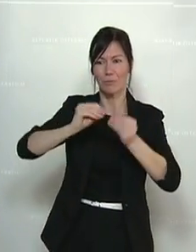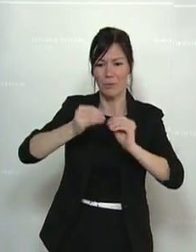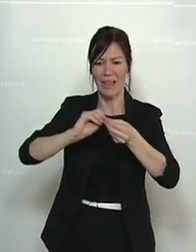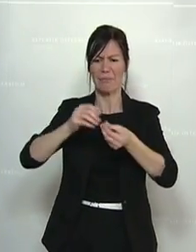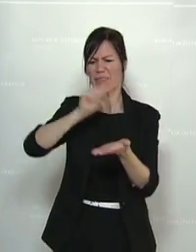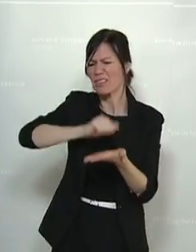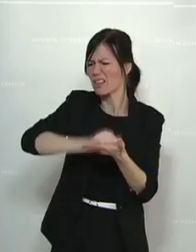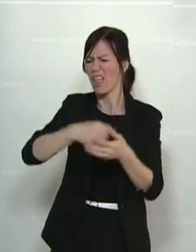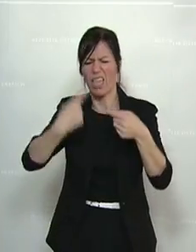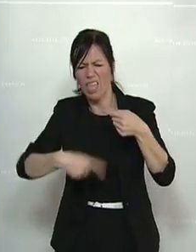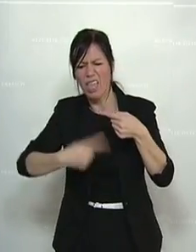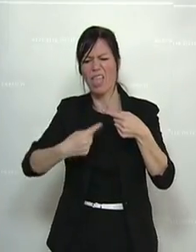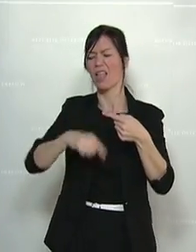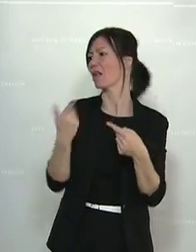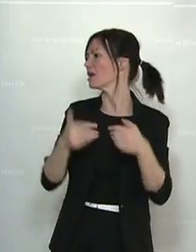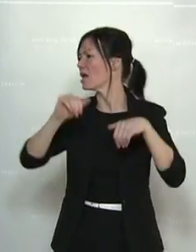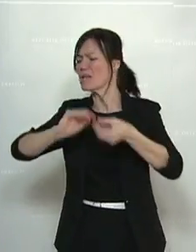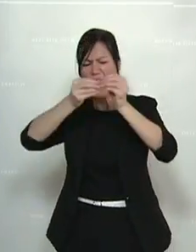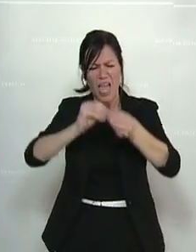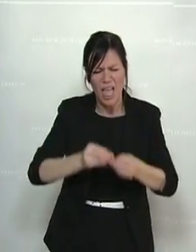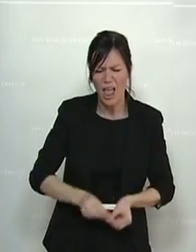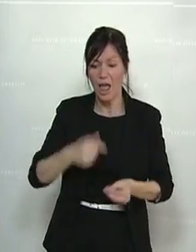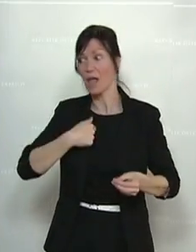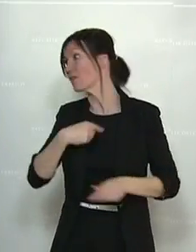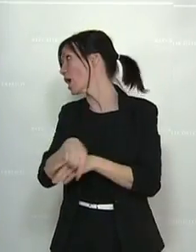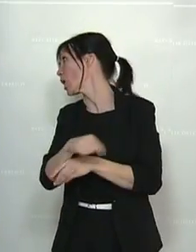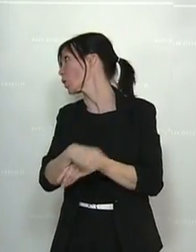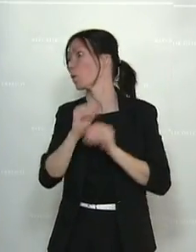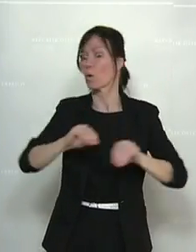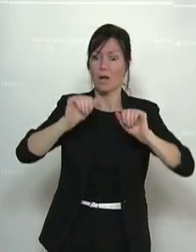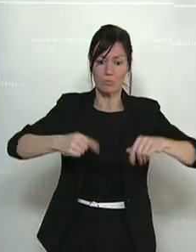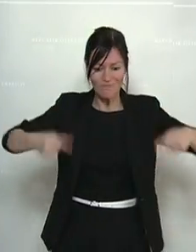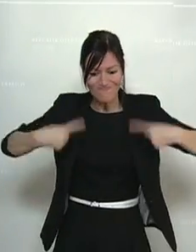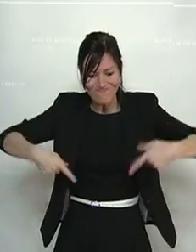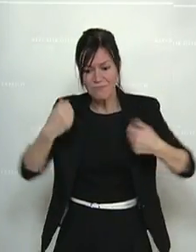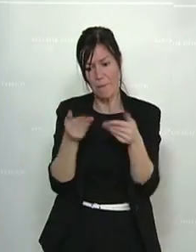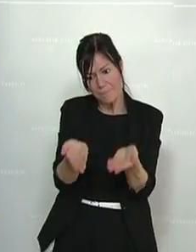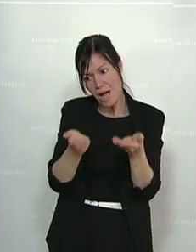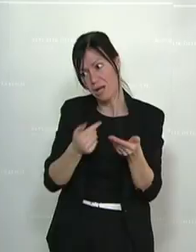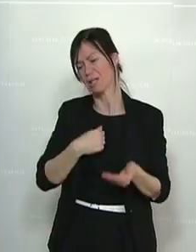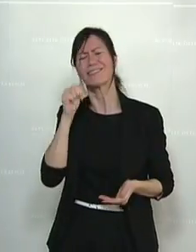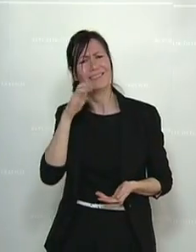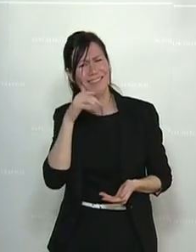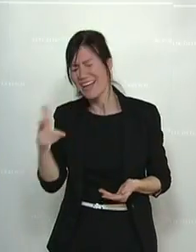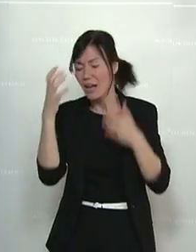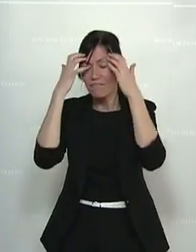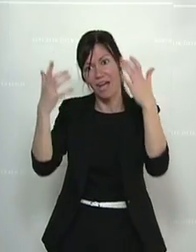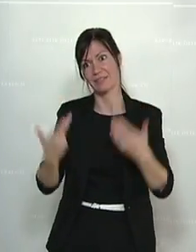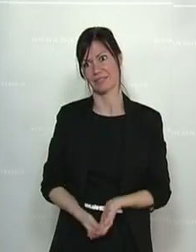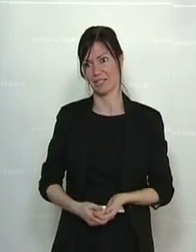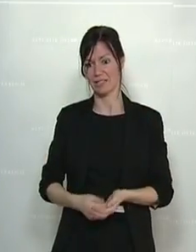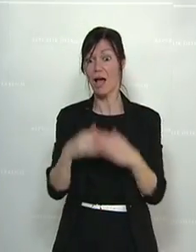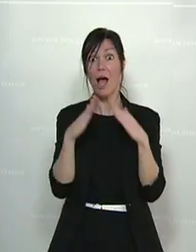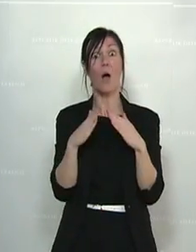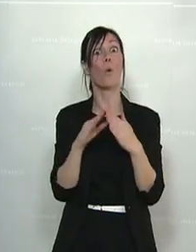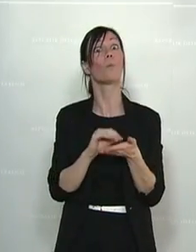Einzuscannen, Tierspielzeug für Werkunterricht, basteln eine Roulade für den Kochunterricht, backen für viele Frauen der tägliche Wahnsinn. Und